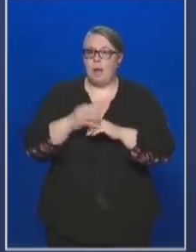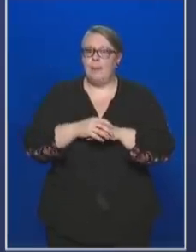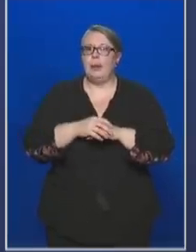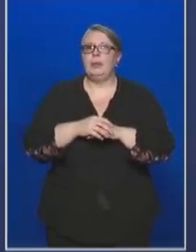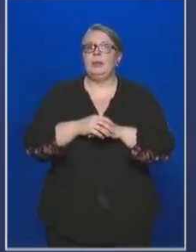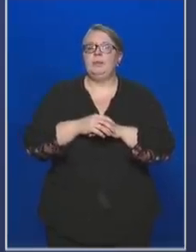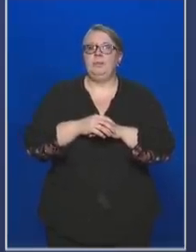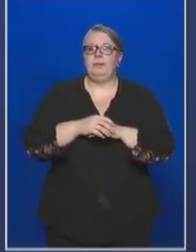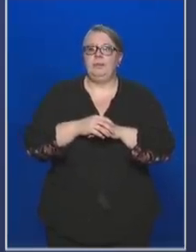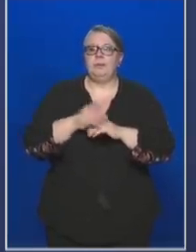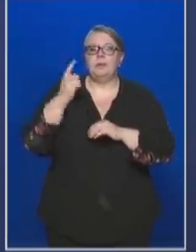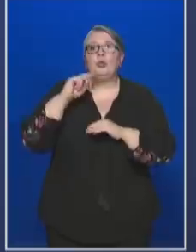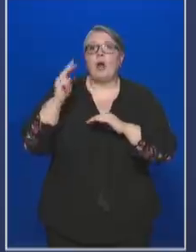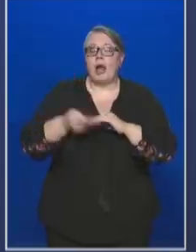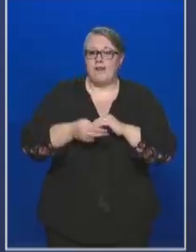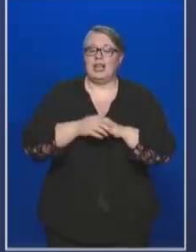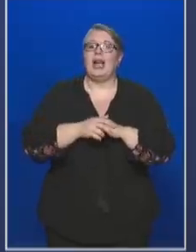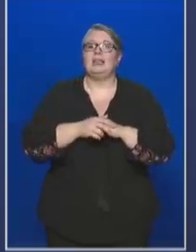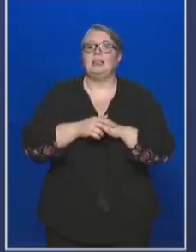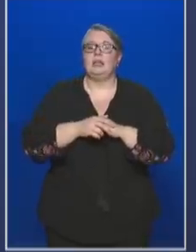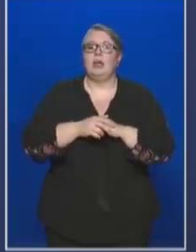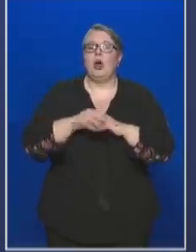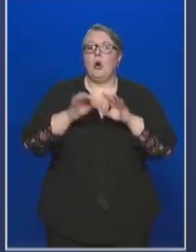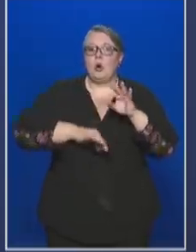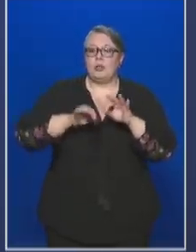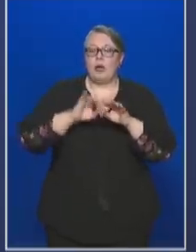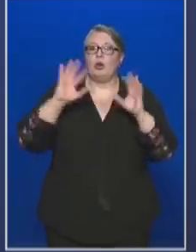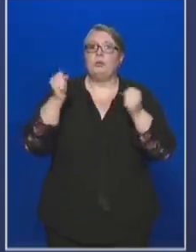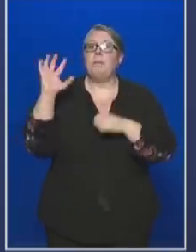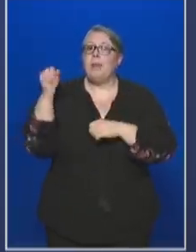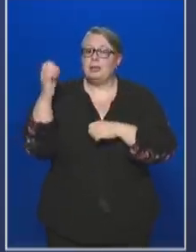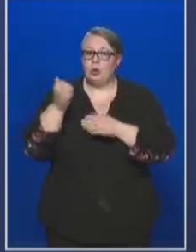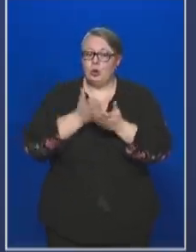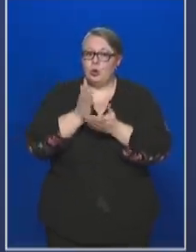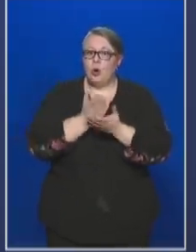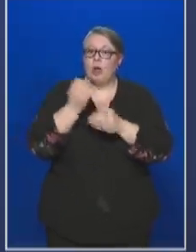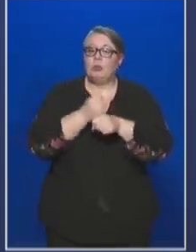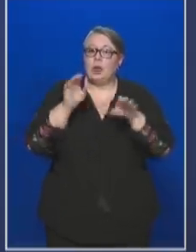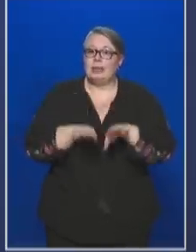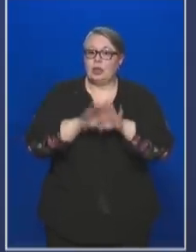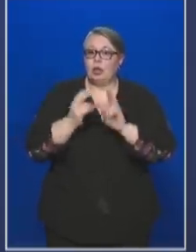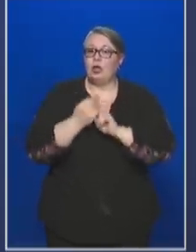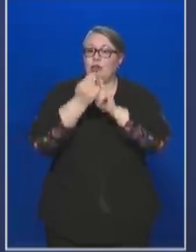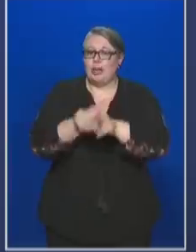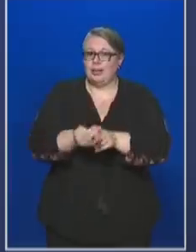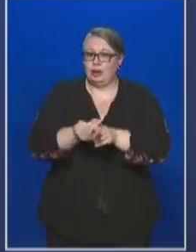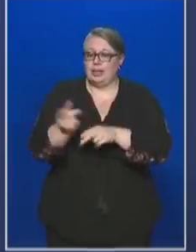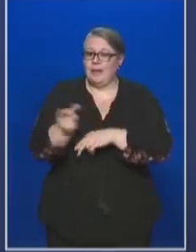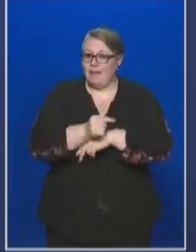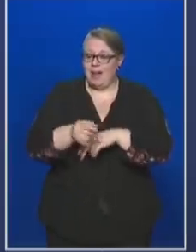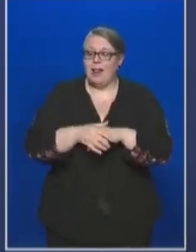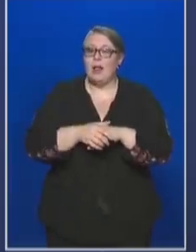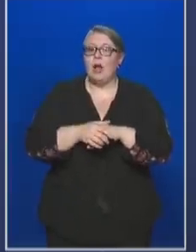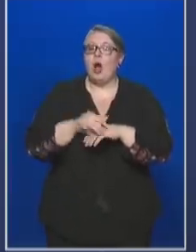el tudta végezni az országos mentőszolgálat munkatársainak segítségével